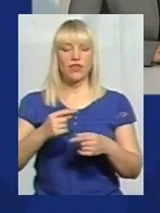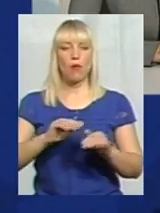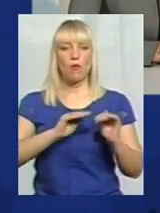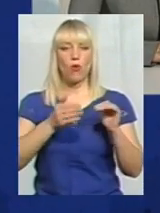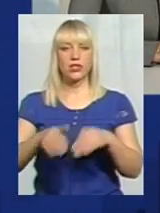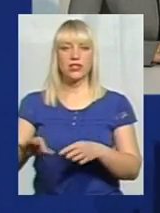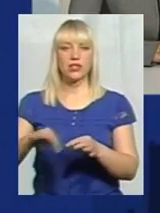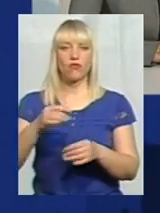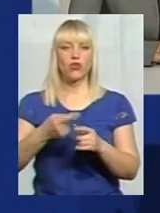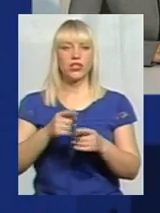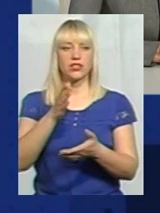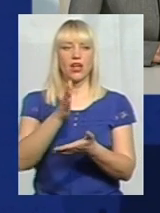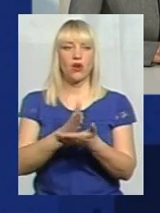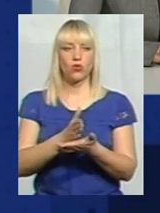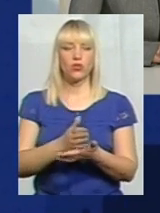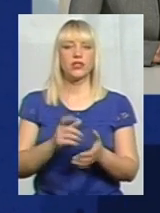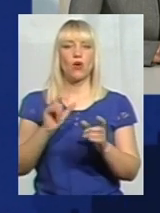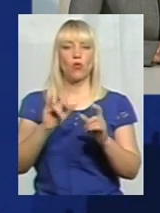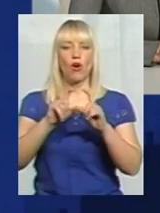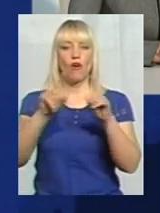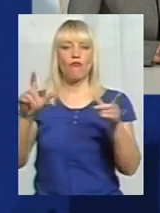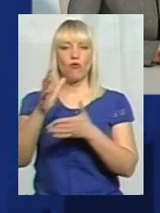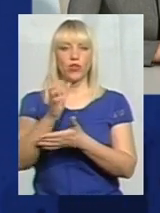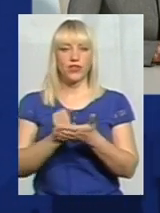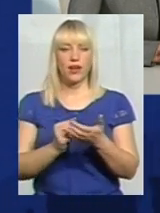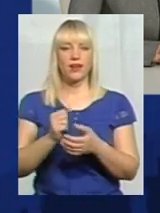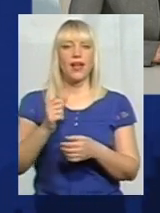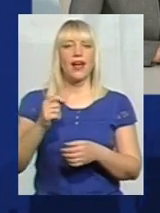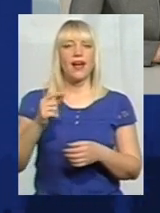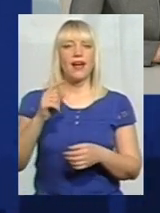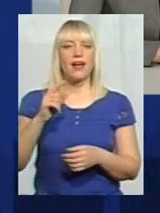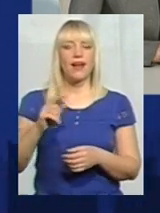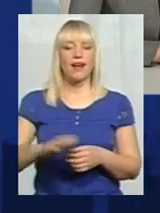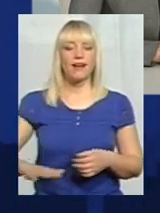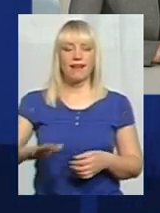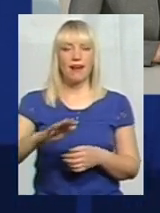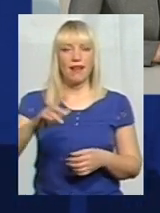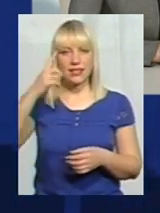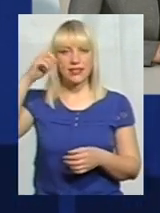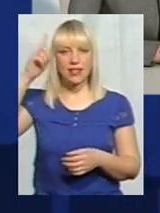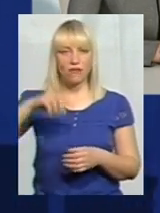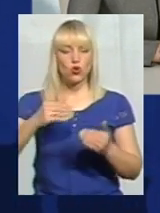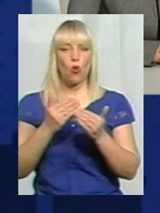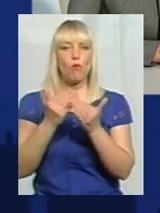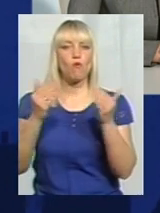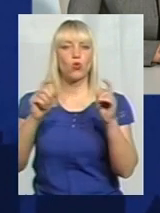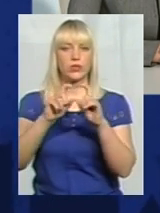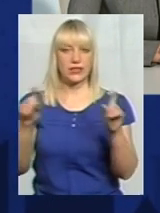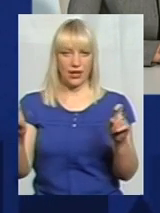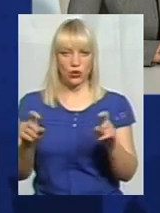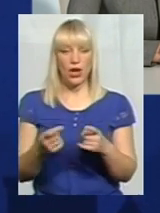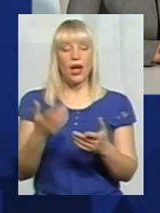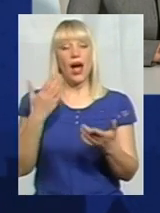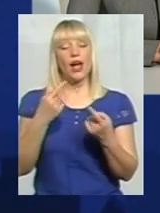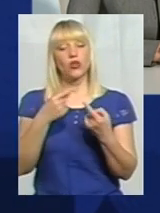знаходяться в фондах Хмельницького обласного краєзнавчого музею. Вони є частиною Державного музейного фонду. Інші костюми,